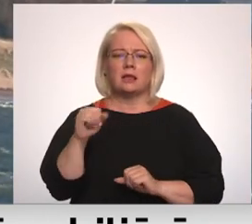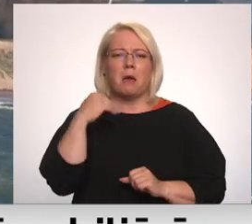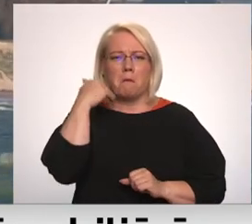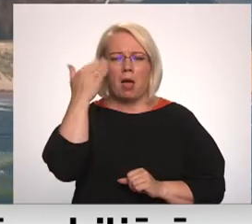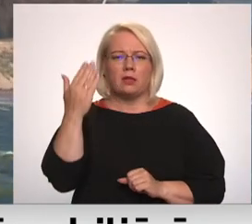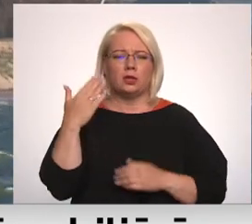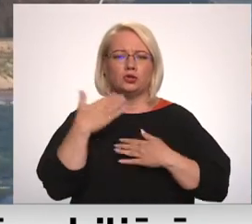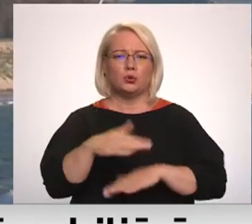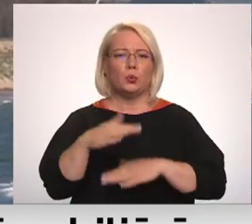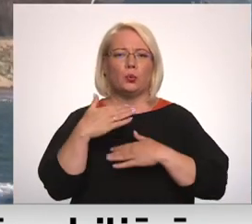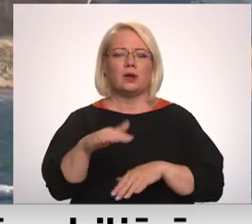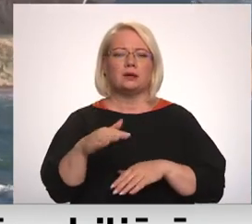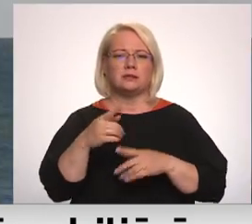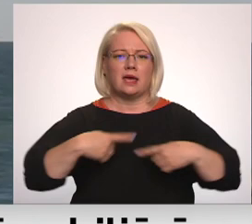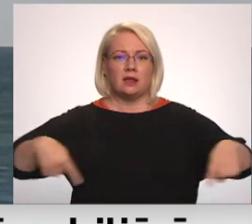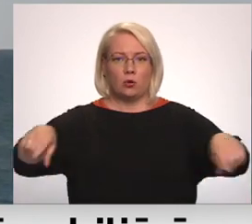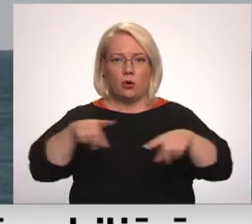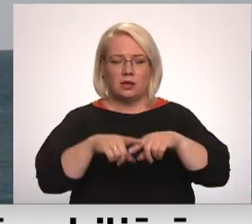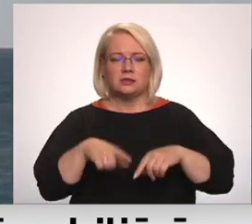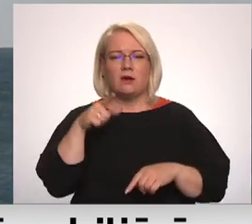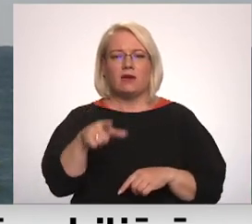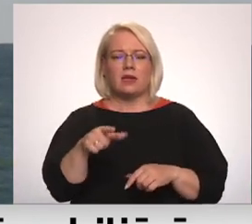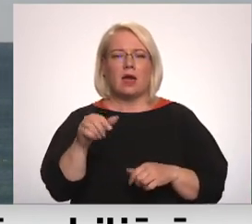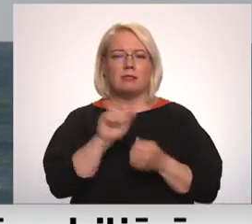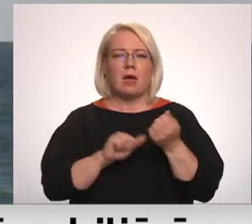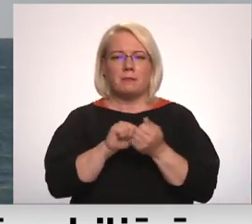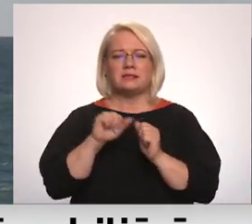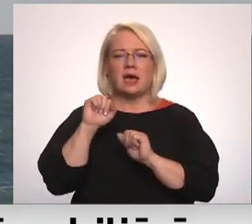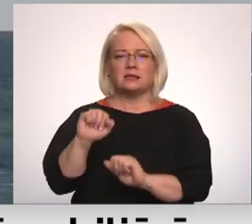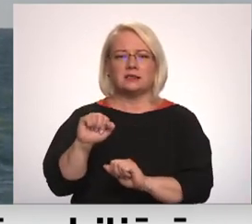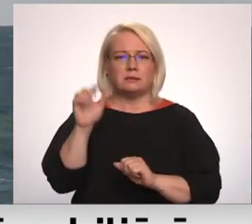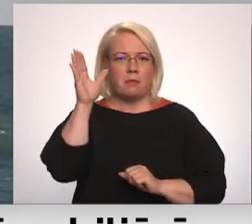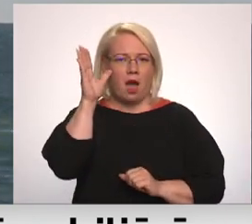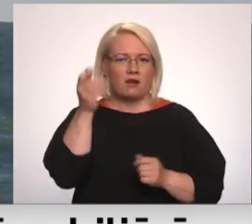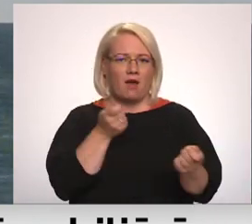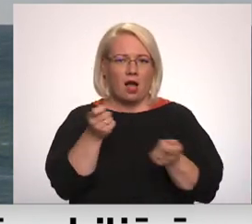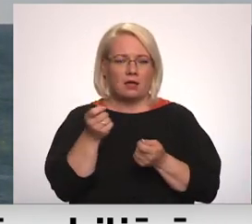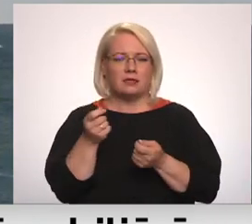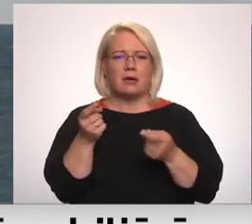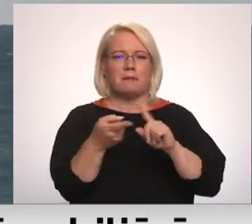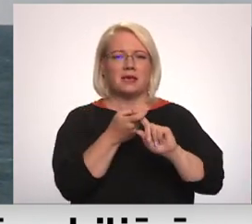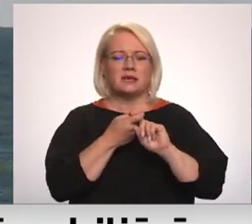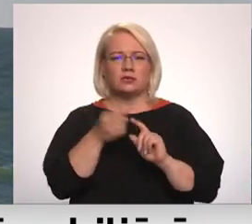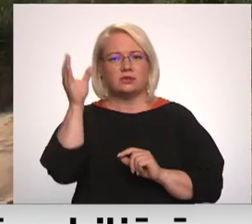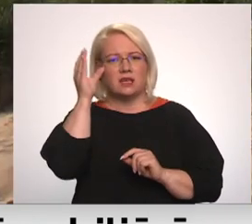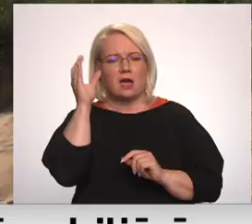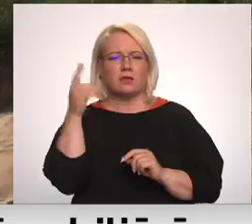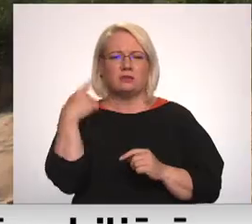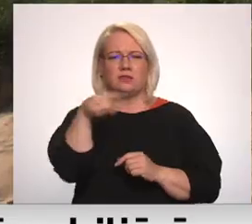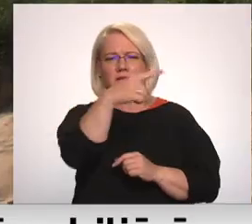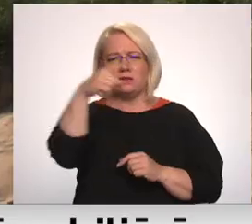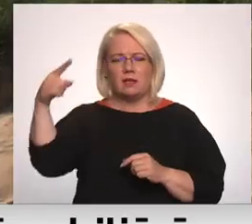teritorijas. Latvijas dabas aizsardzības pārvaldi piesaistīja zinātnieks no vairākiem institūtiem, lai veiktu pētījumu par reālos